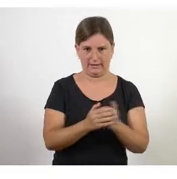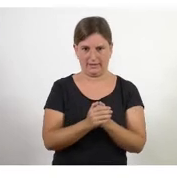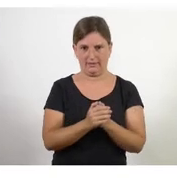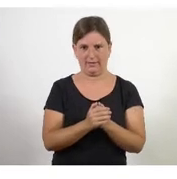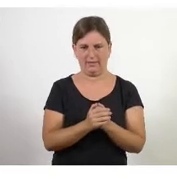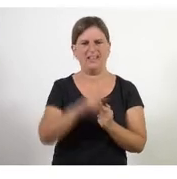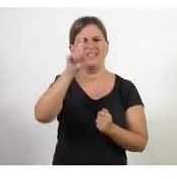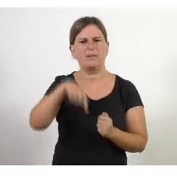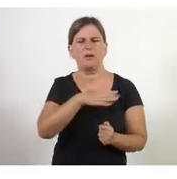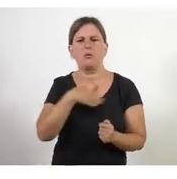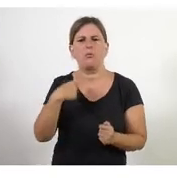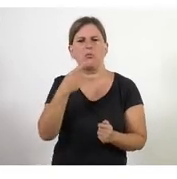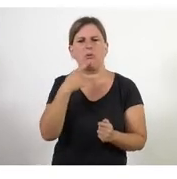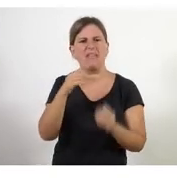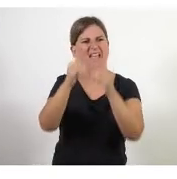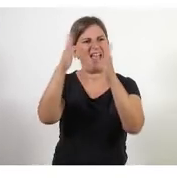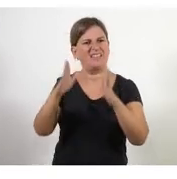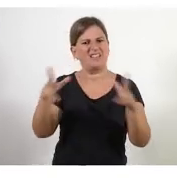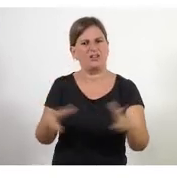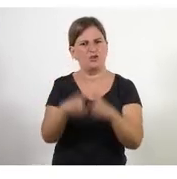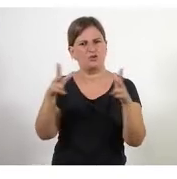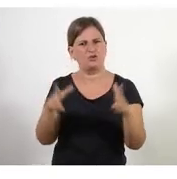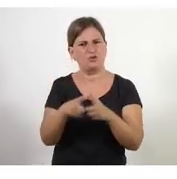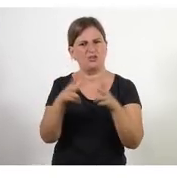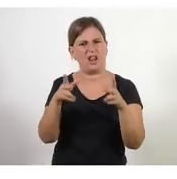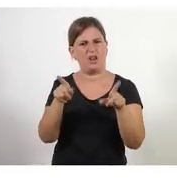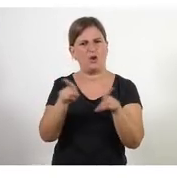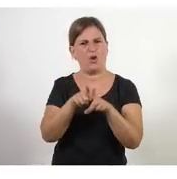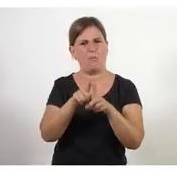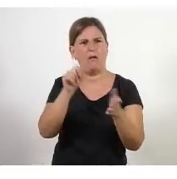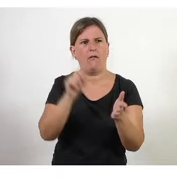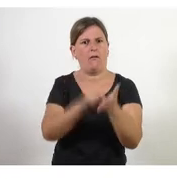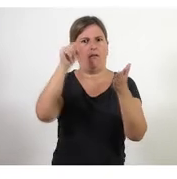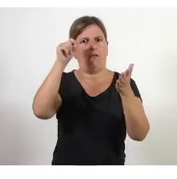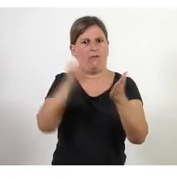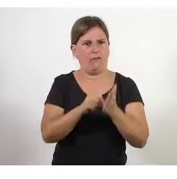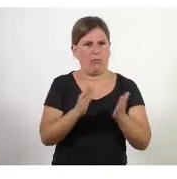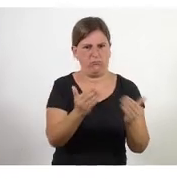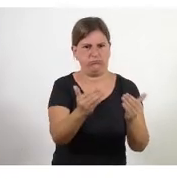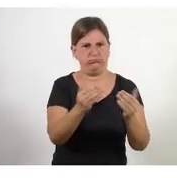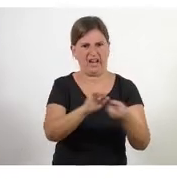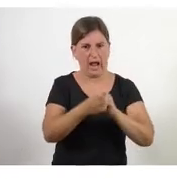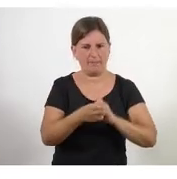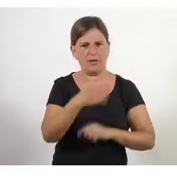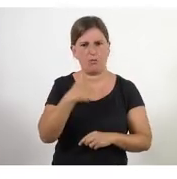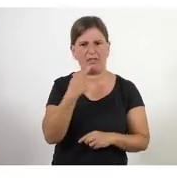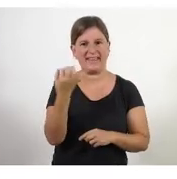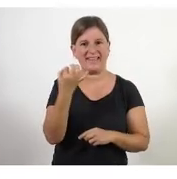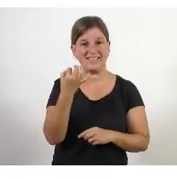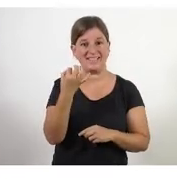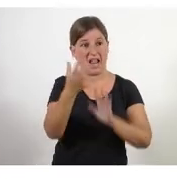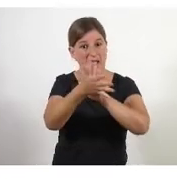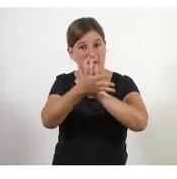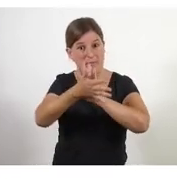i què implica una entitat social amb un bon volàtil? Implica en que la velocitat